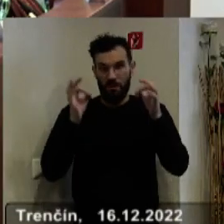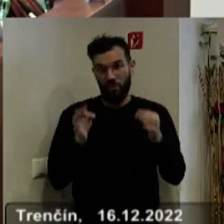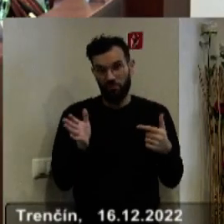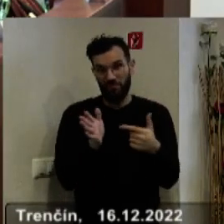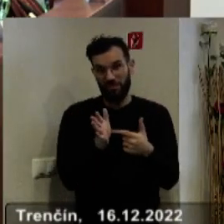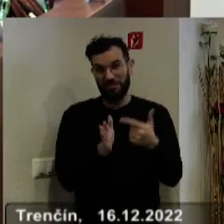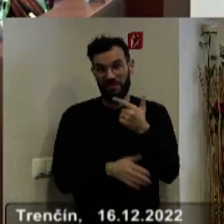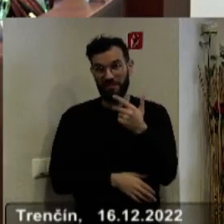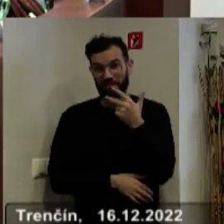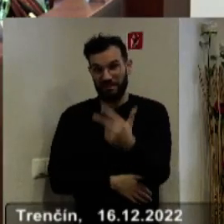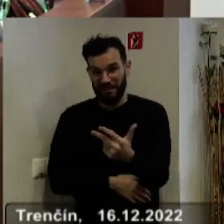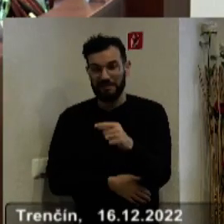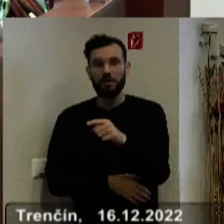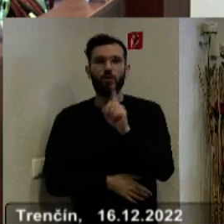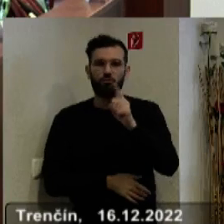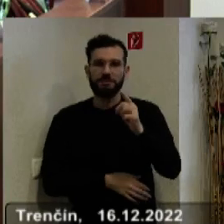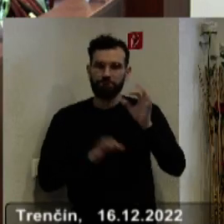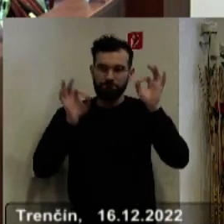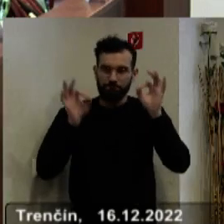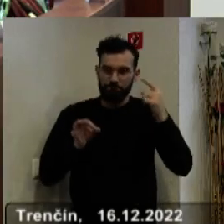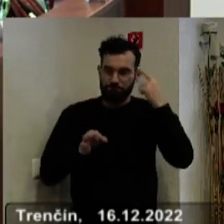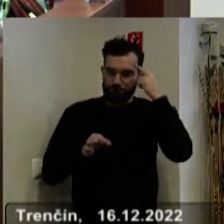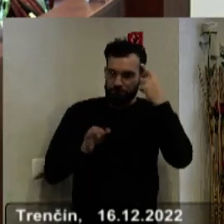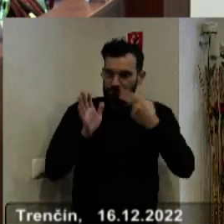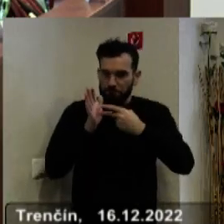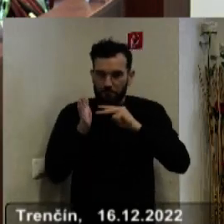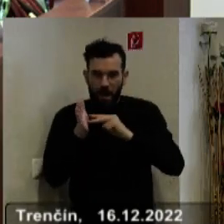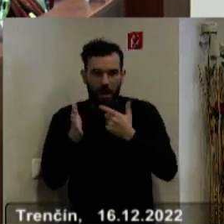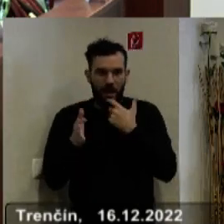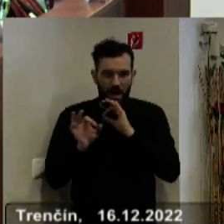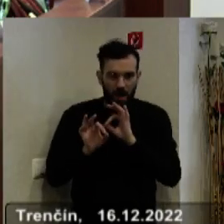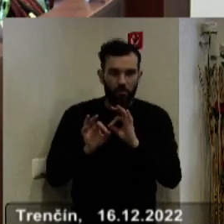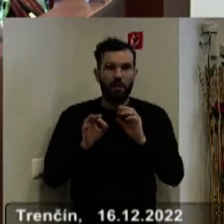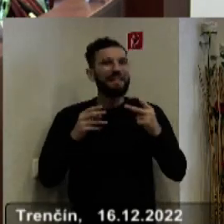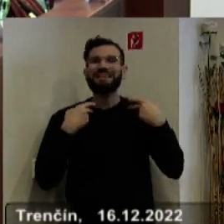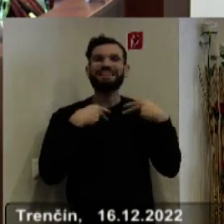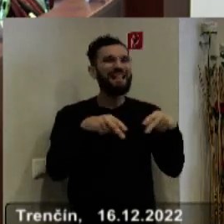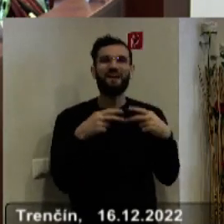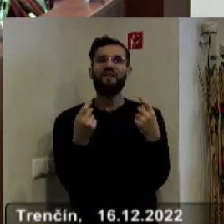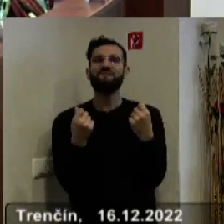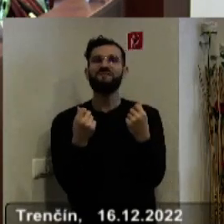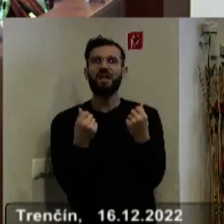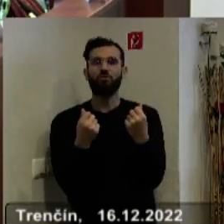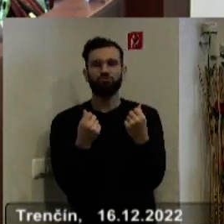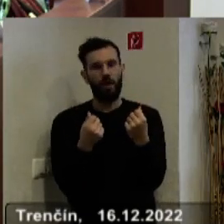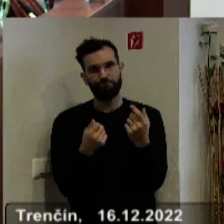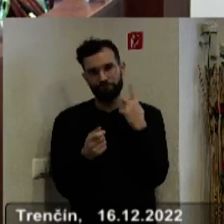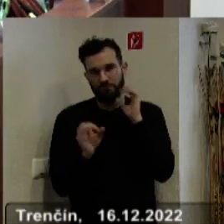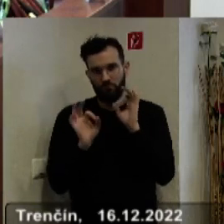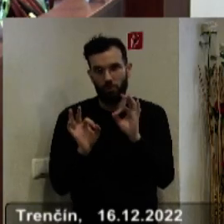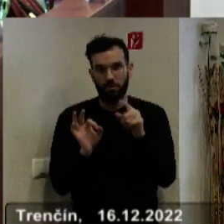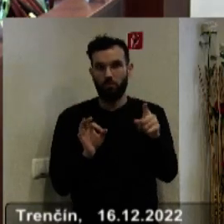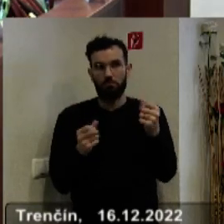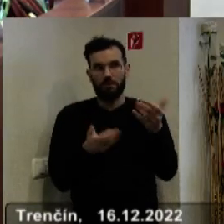takáto bieda, je dobré aj strategicky dobré robiť s cudzími peniazmi, s nenávratnými finančnými prostriedkami a o tejto